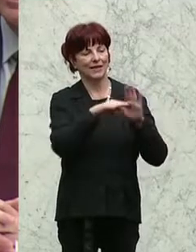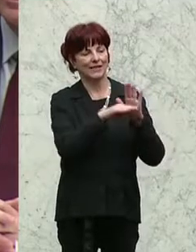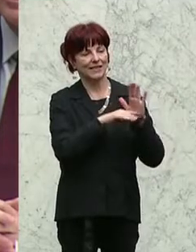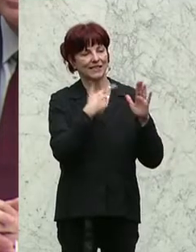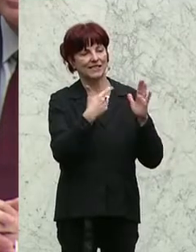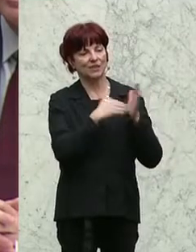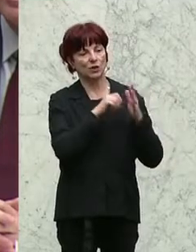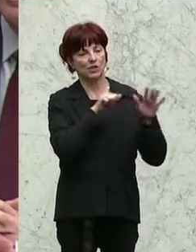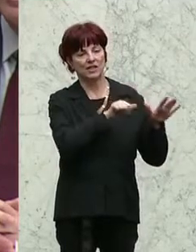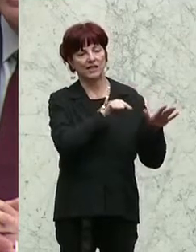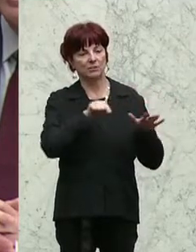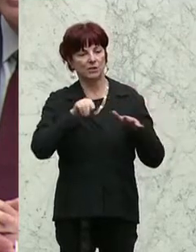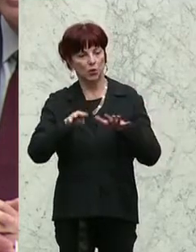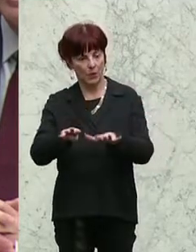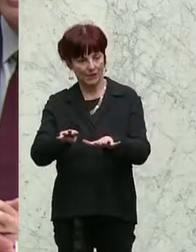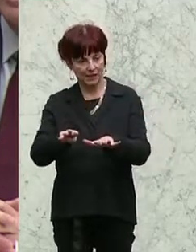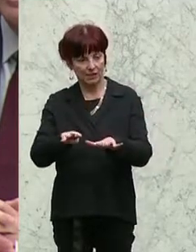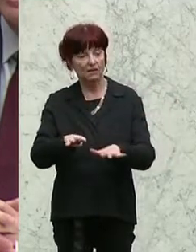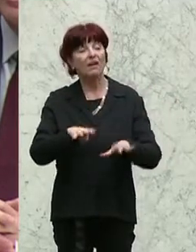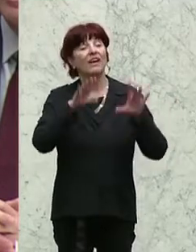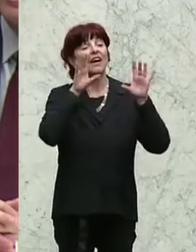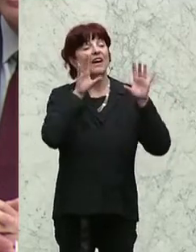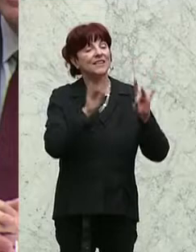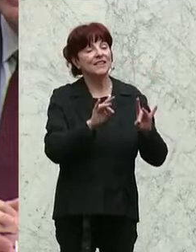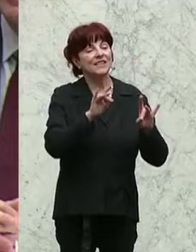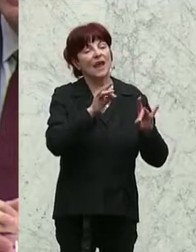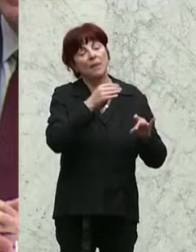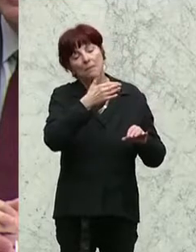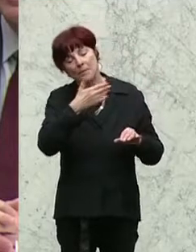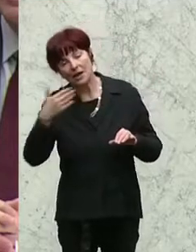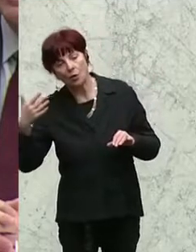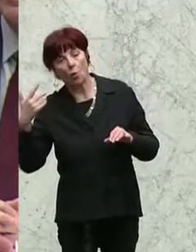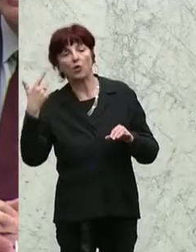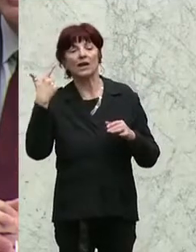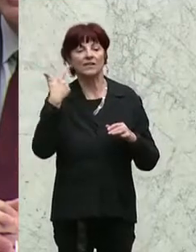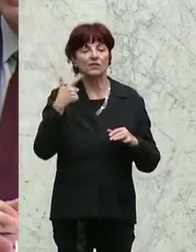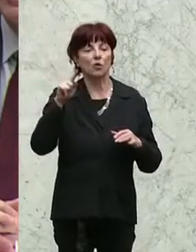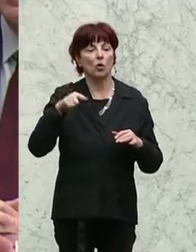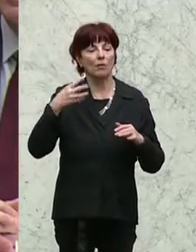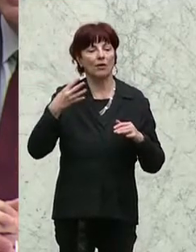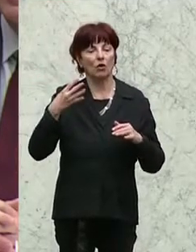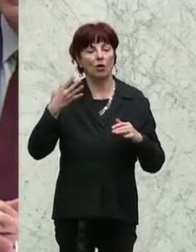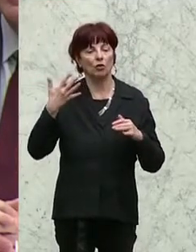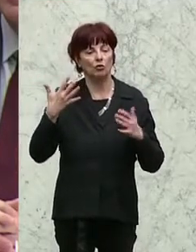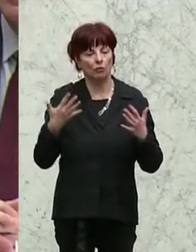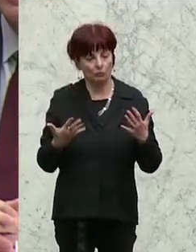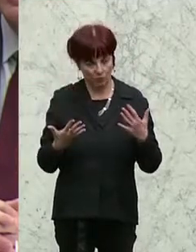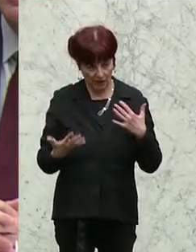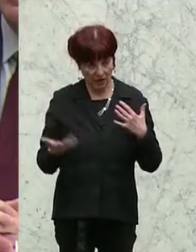2019, wo 10.259 vorgesehen waren. Wir haben einen